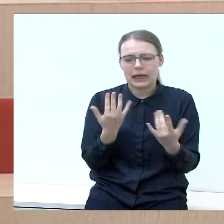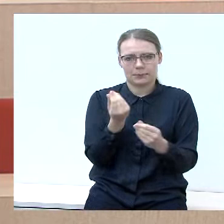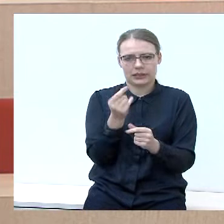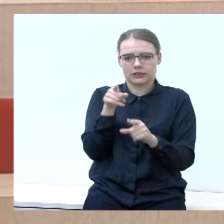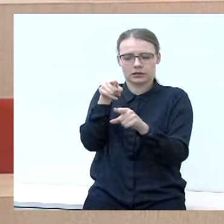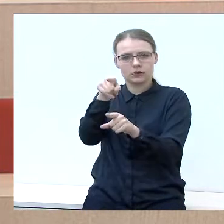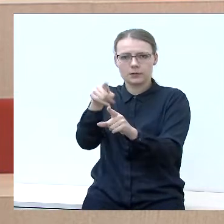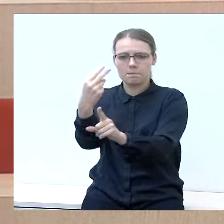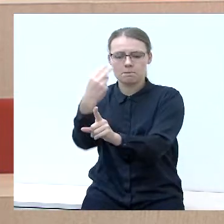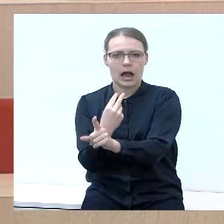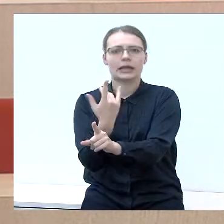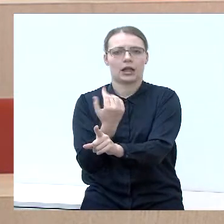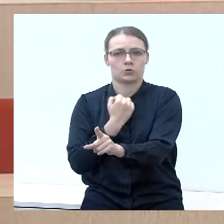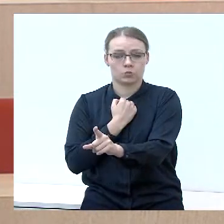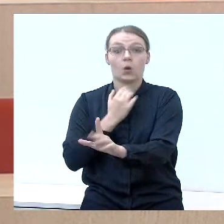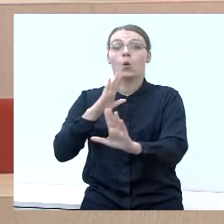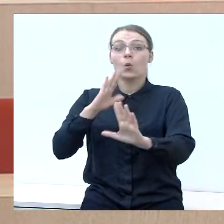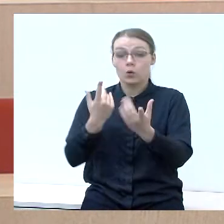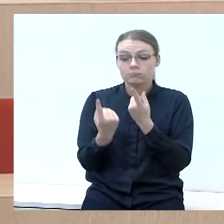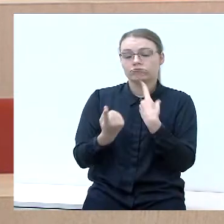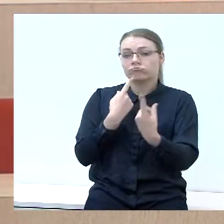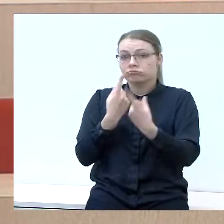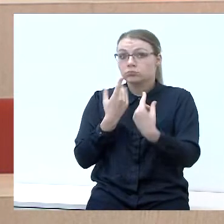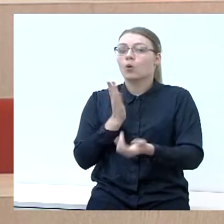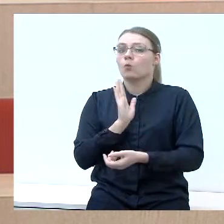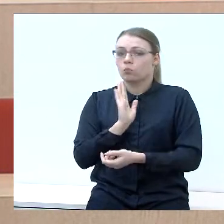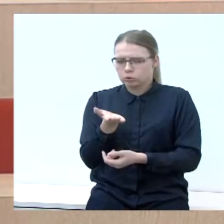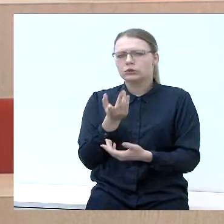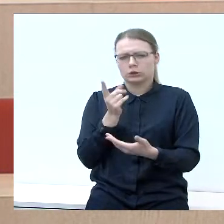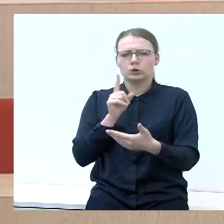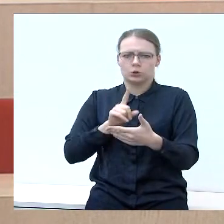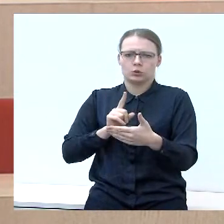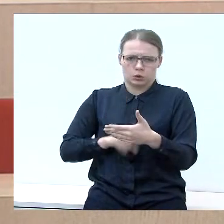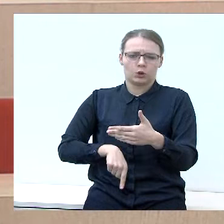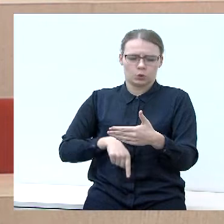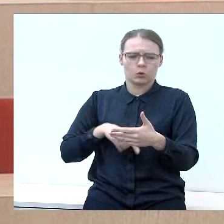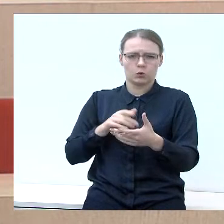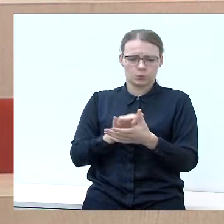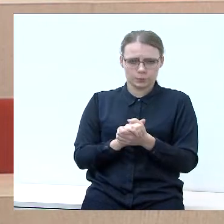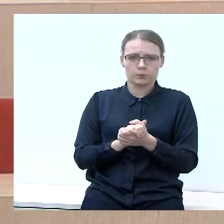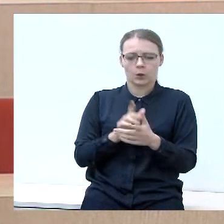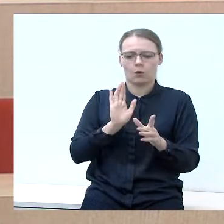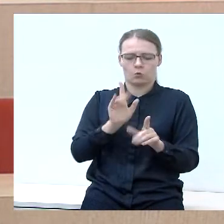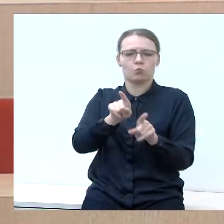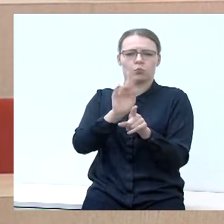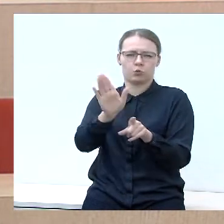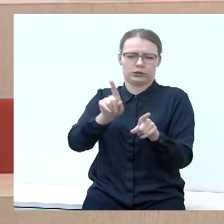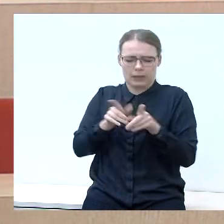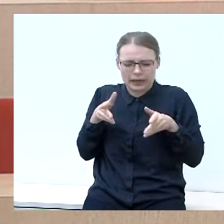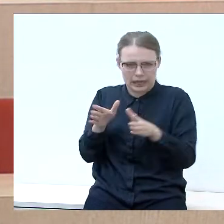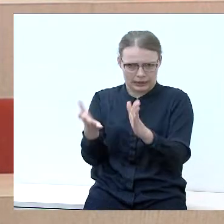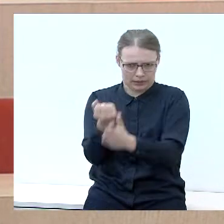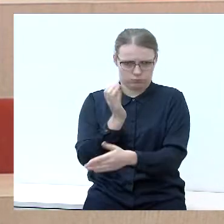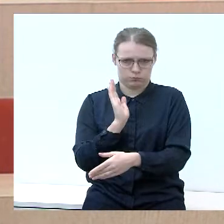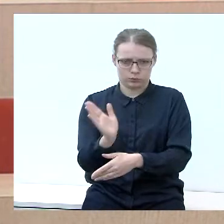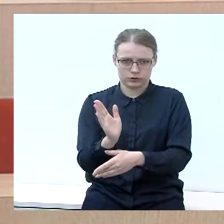manau tikrai, jeigu su žmogum kalbėsimis, tai rasim tą kelią, kad ir